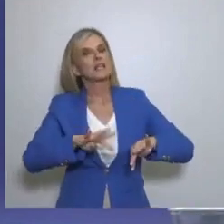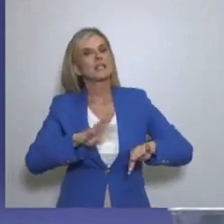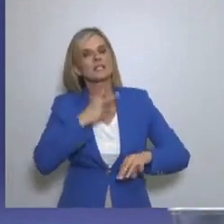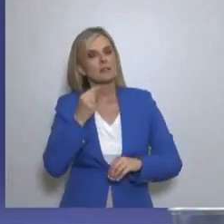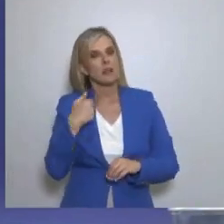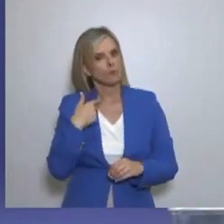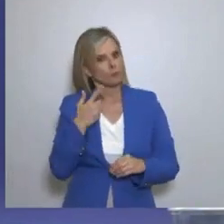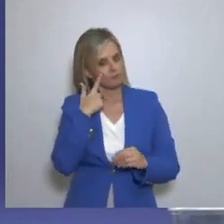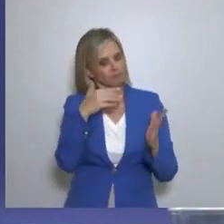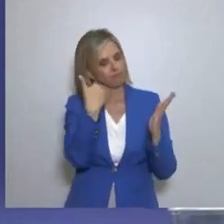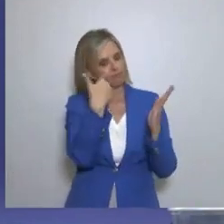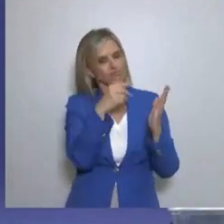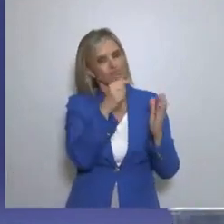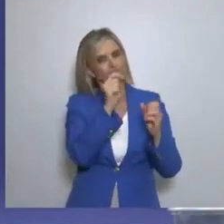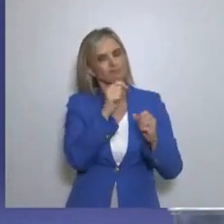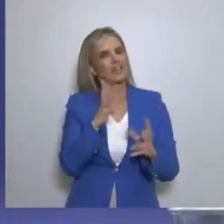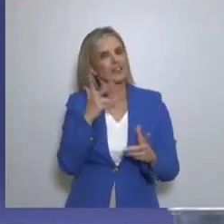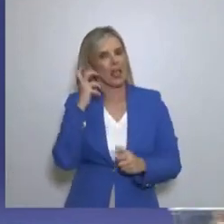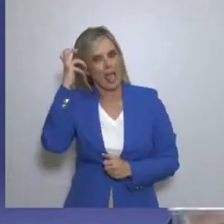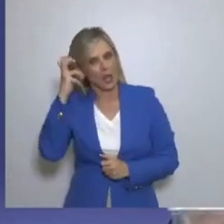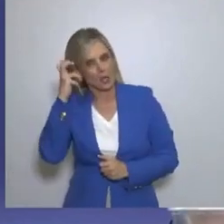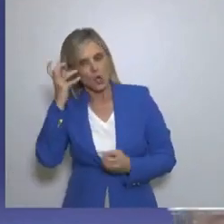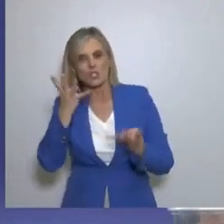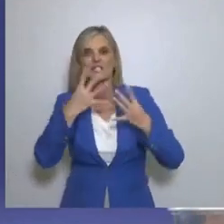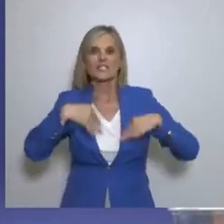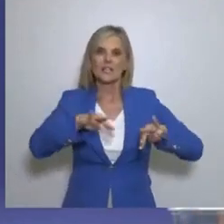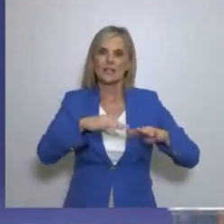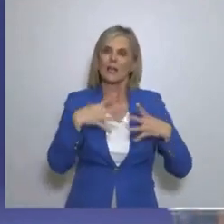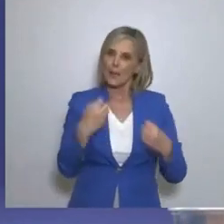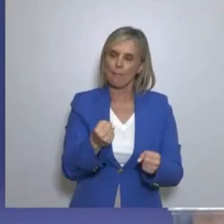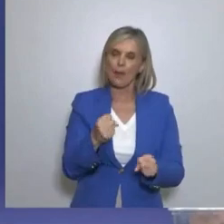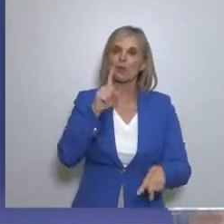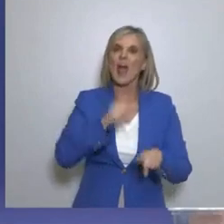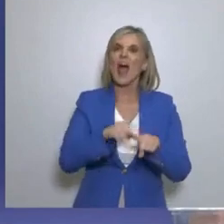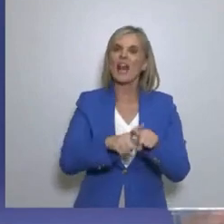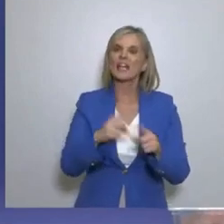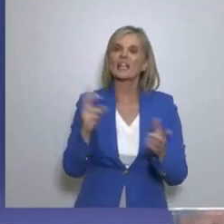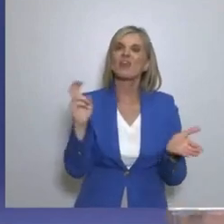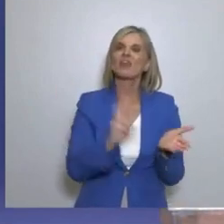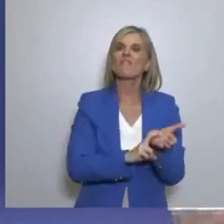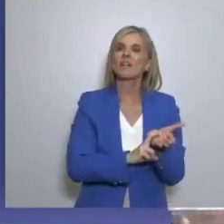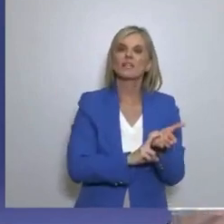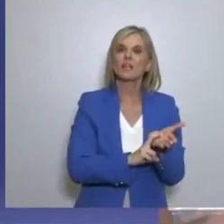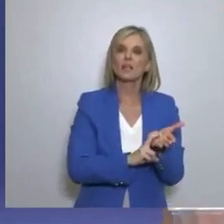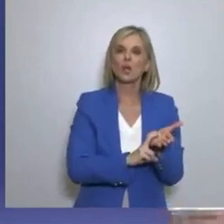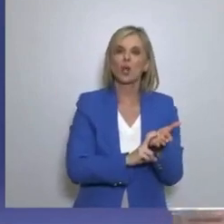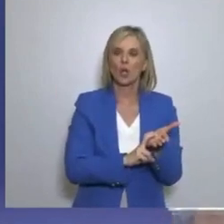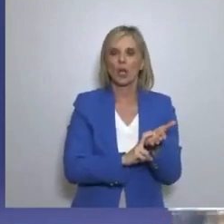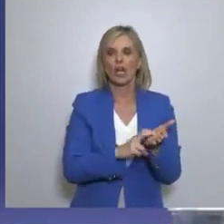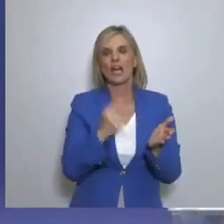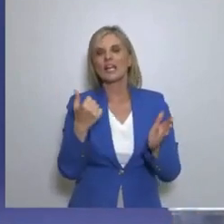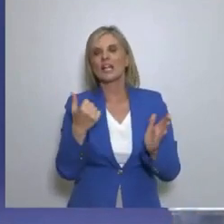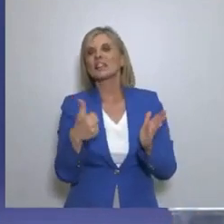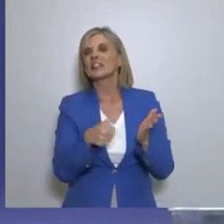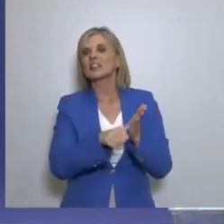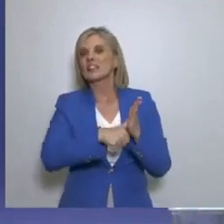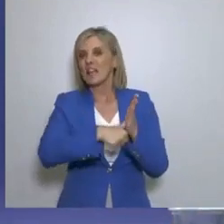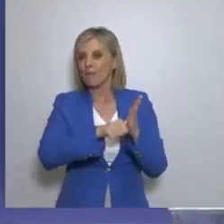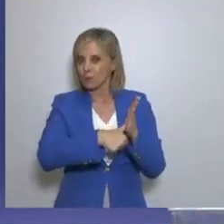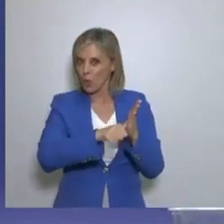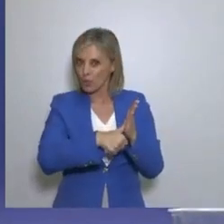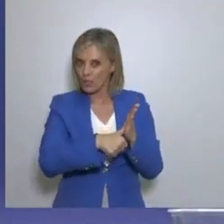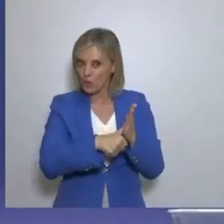μαζεύουμε Τι εννοώ εγγύης συγγενείς Έχουμε ελληνικά διαβατήρια Και ένα ελληνικό διαβατήριο Και ταυτό τα βγαίνει εφόσον έχεις